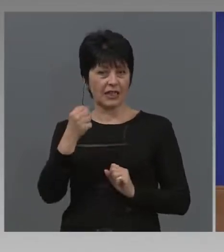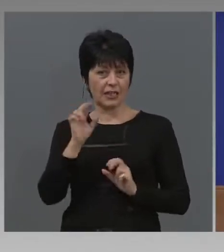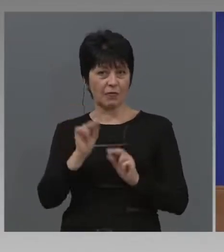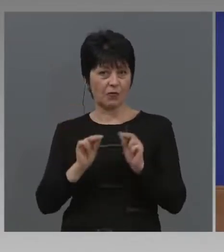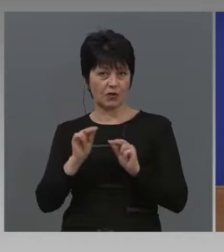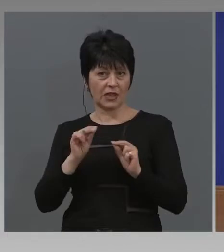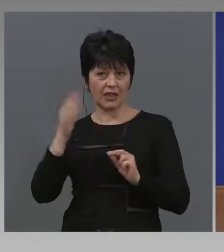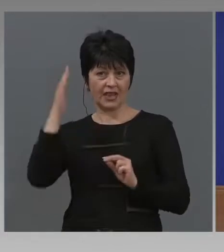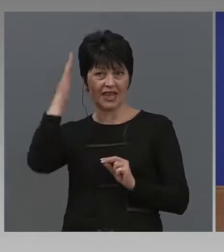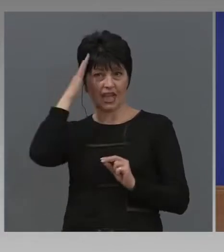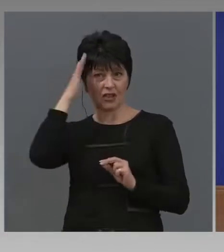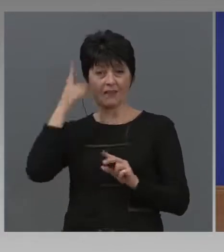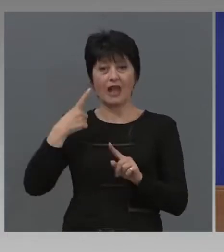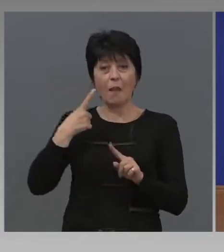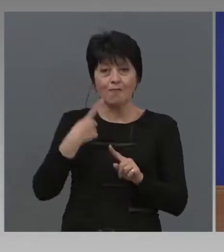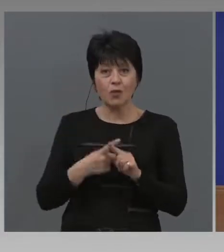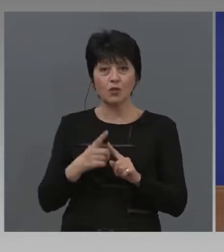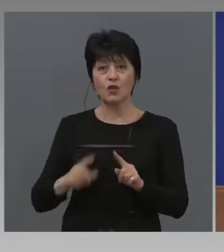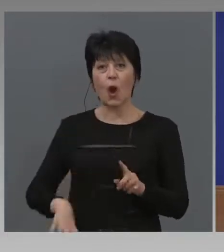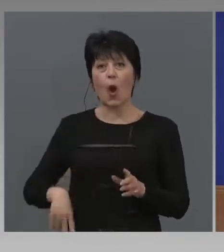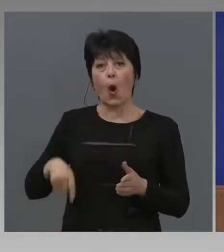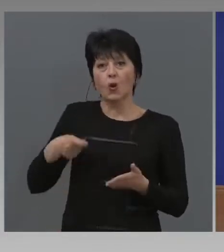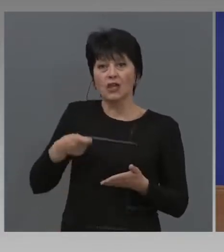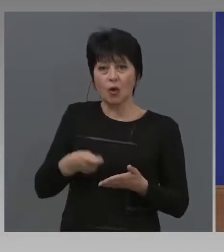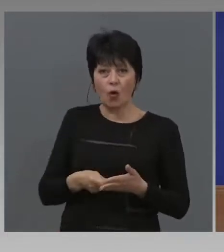осигуровката. това са нашите пари.